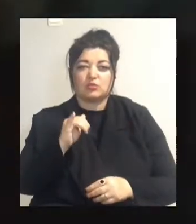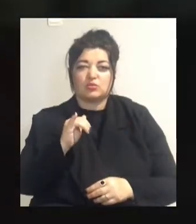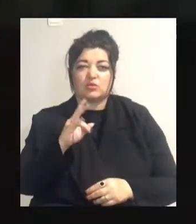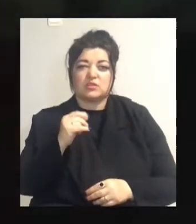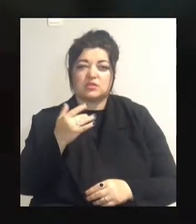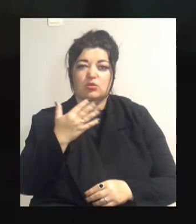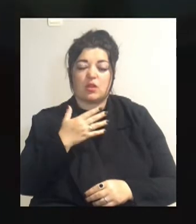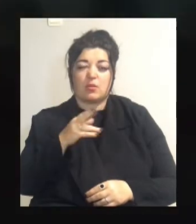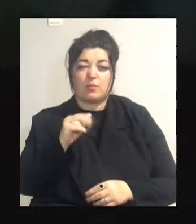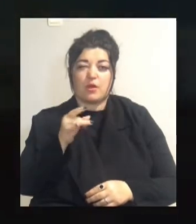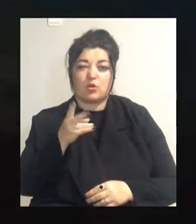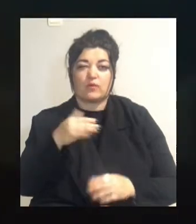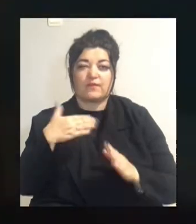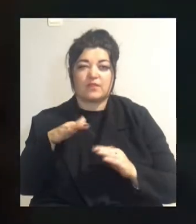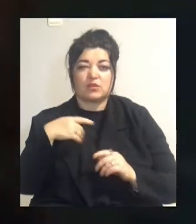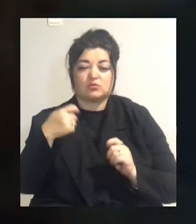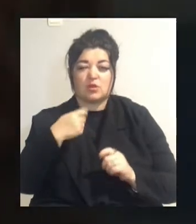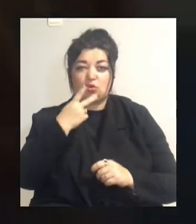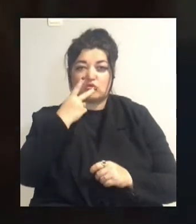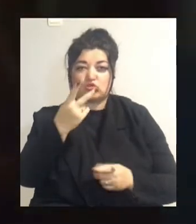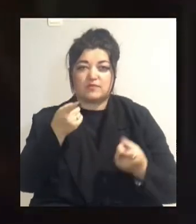парку. Відео зняв очевидець.